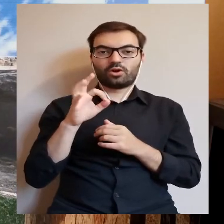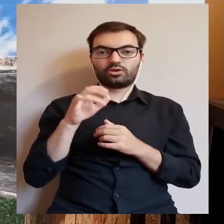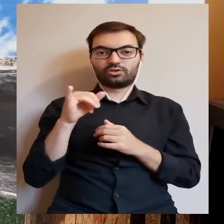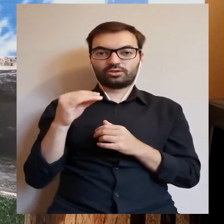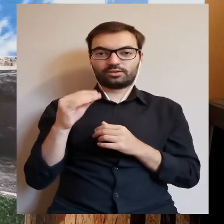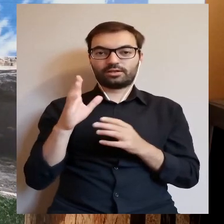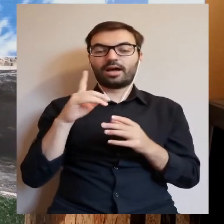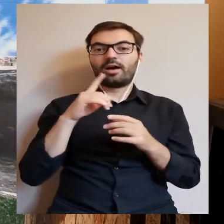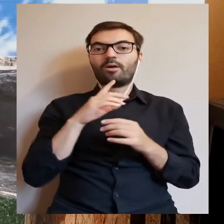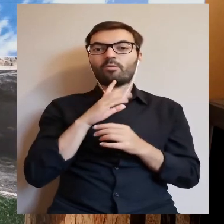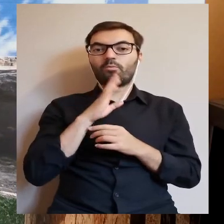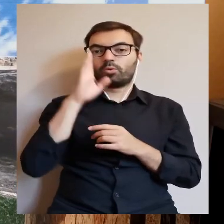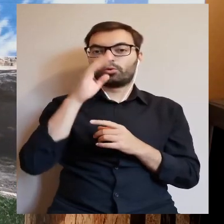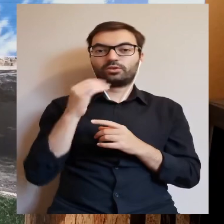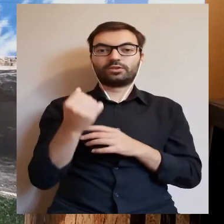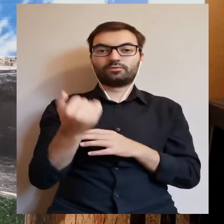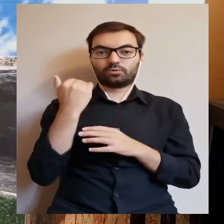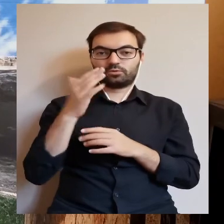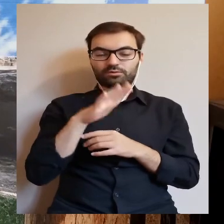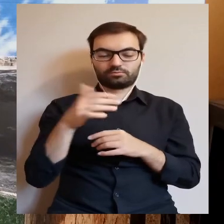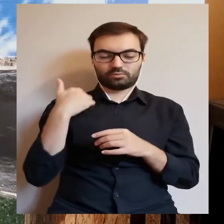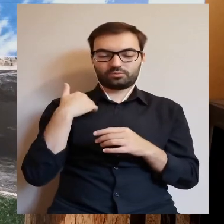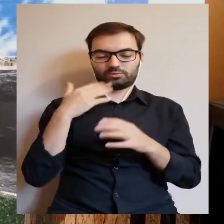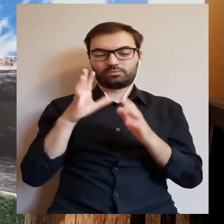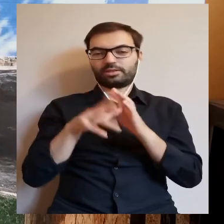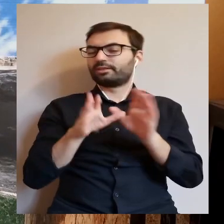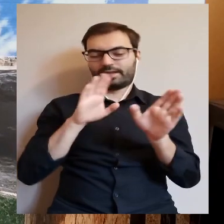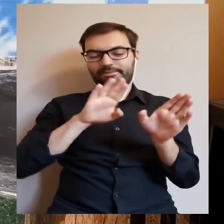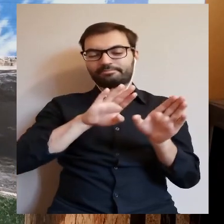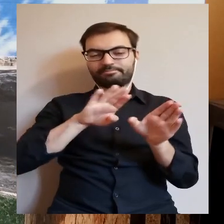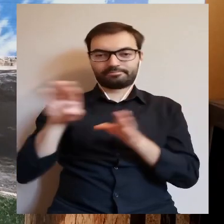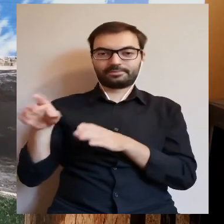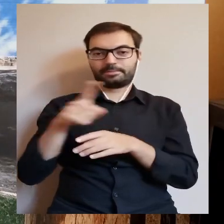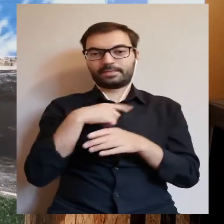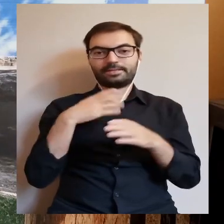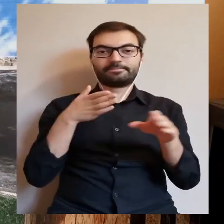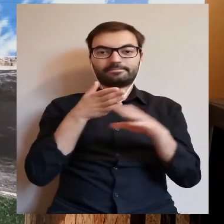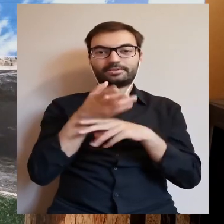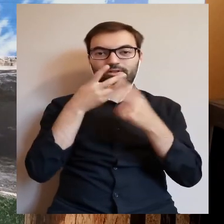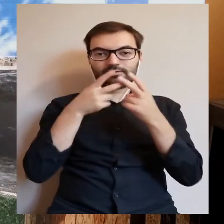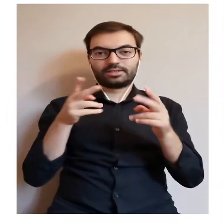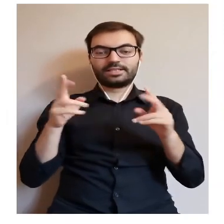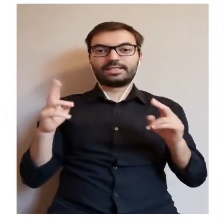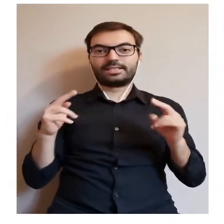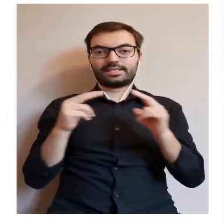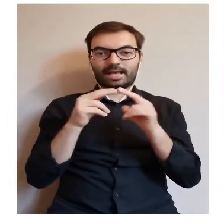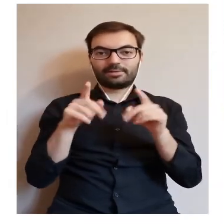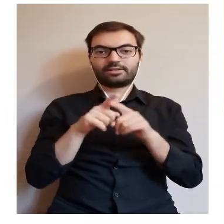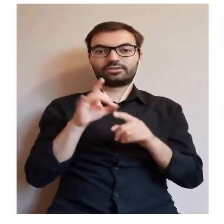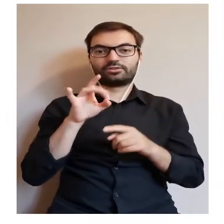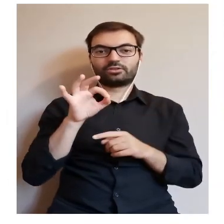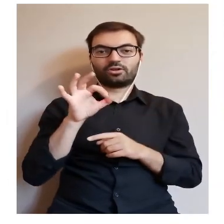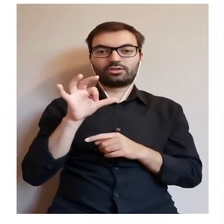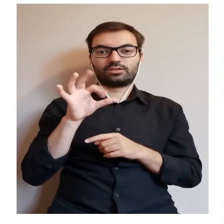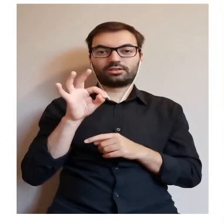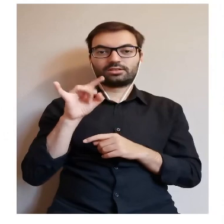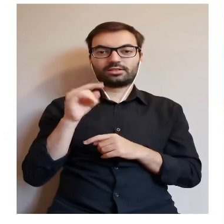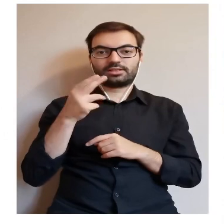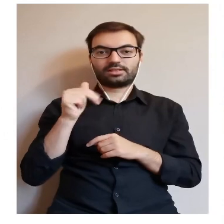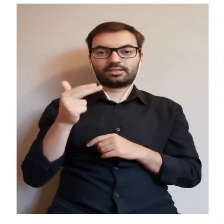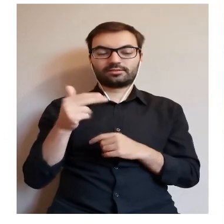północny wschód tam właśnie był położony gród. No a my tymczasem zajrzyjmy do zamku i do samego Gostynina,